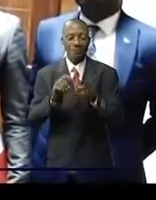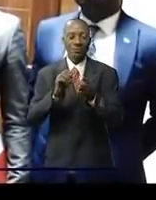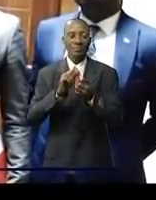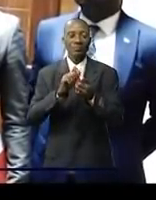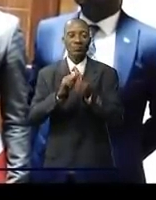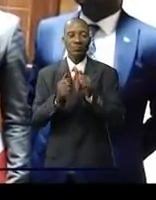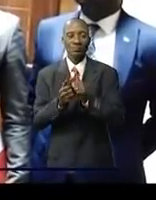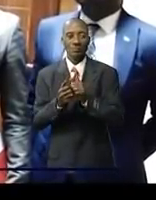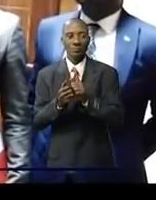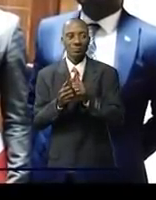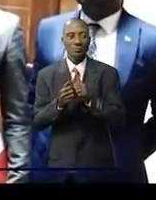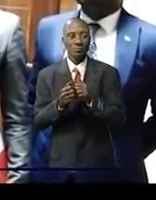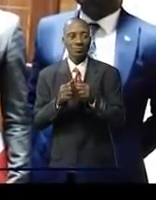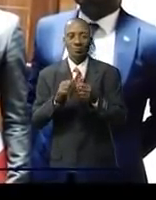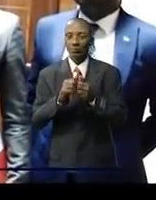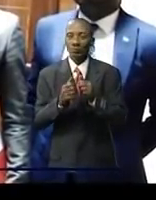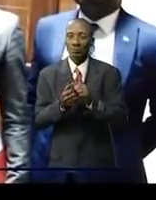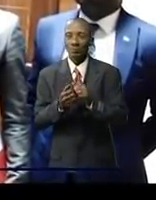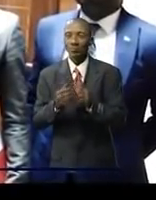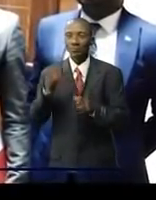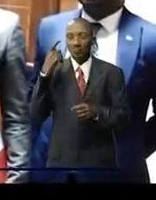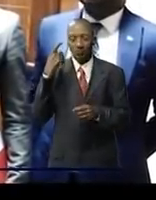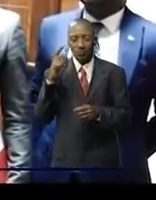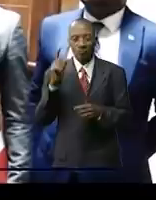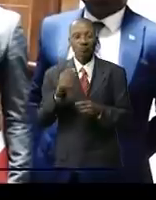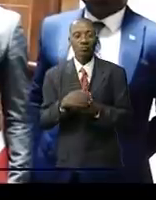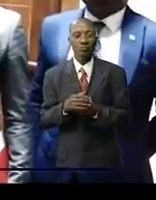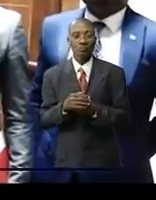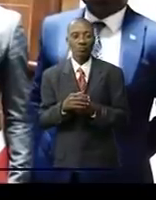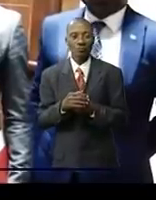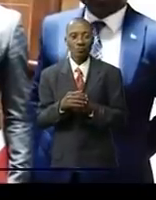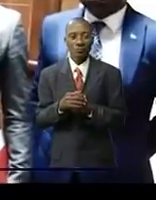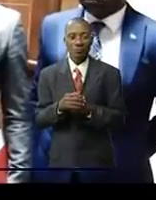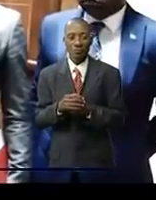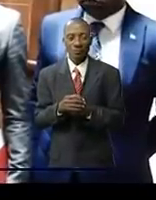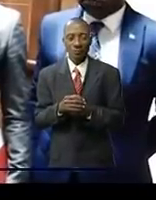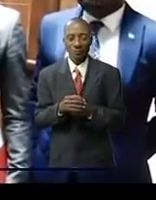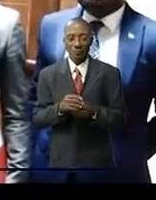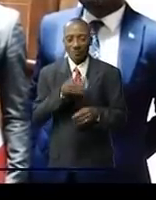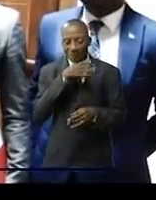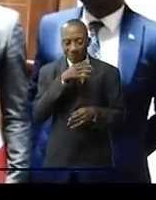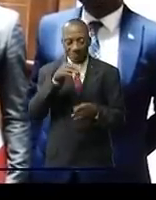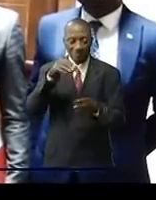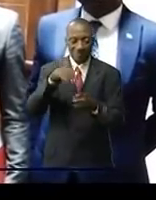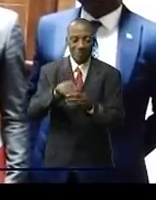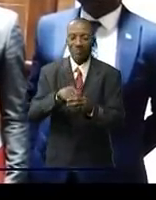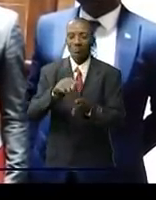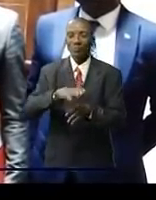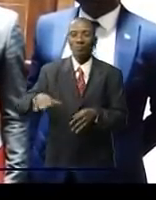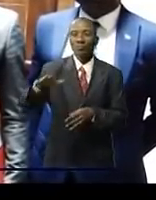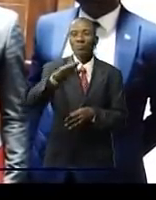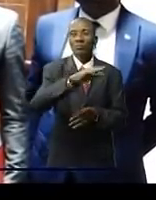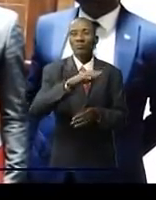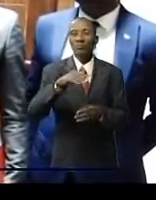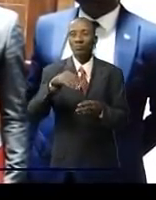et qui fait en sorte que le tribunal de paix ainsi que le tribunal de grande instance peinent à